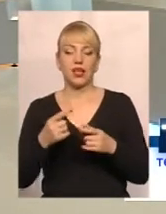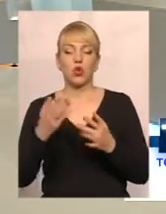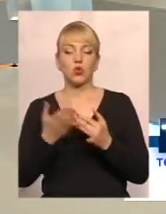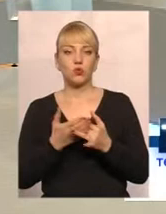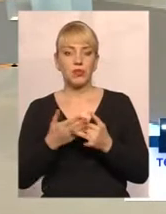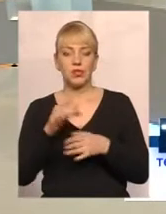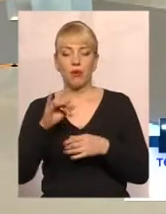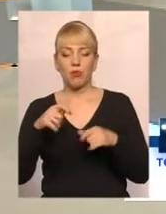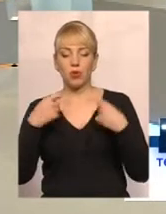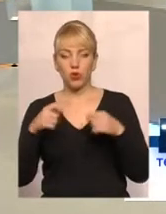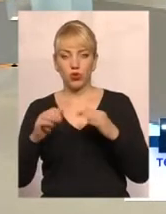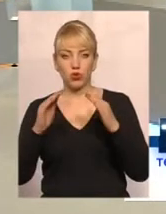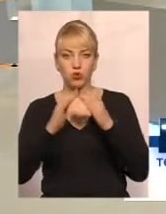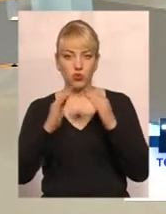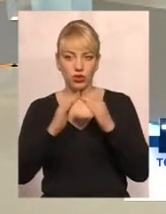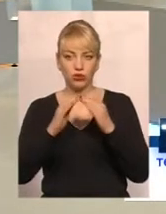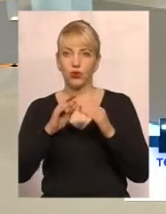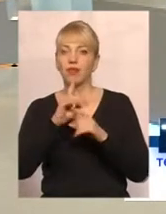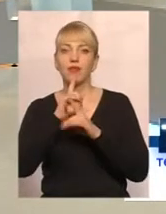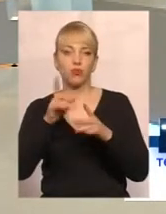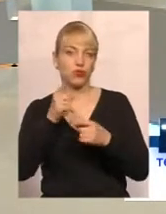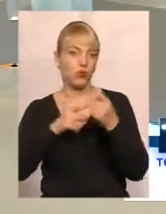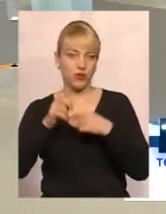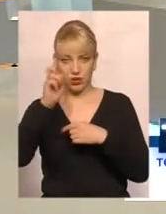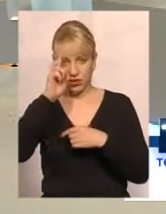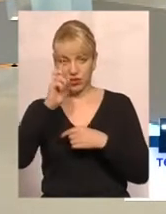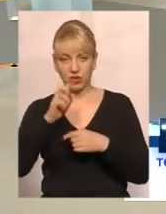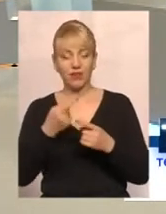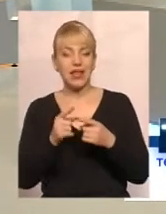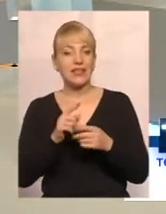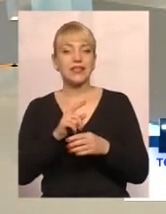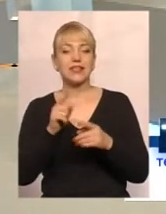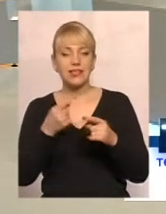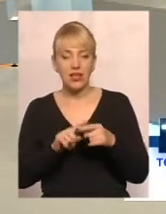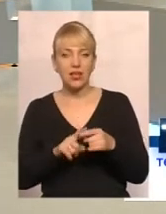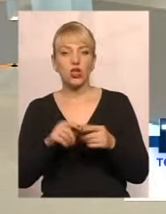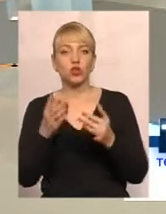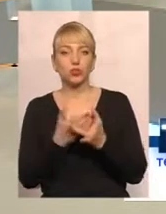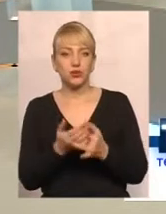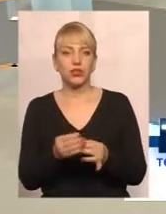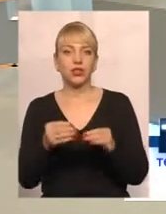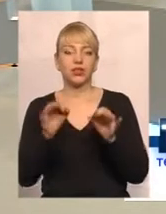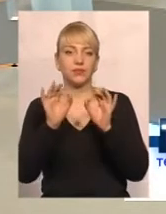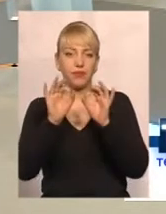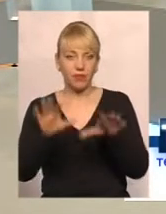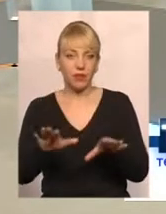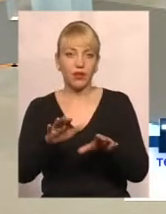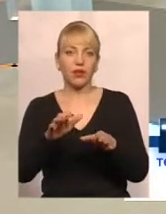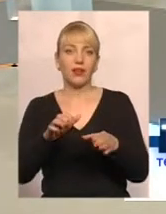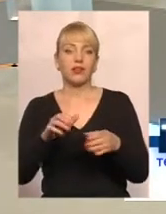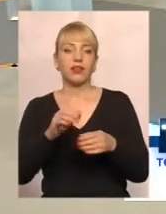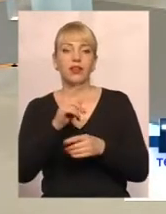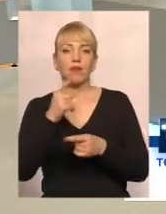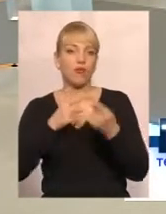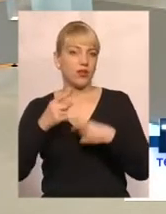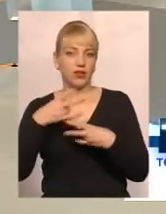квартири, будинку не буде повертатися. Вона є безповоротною за даних обставин, зокрема, щодо продажу.